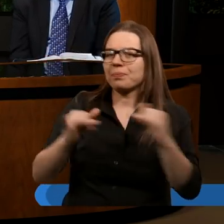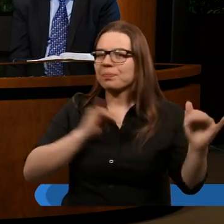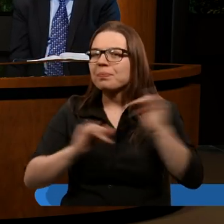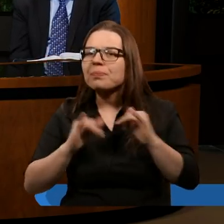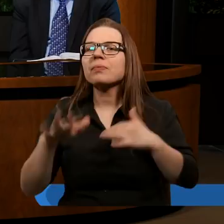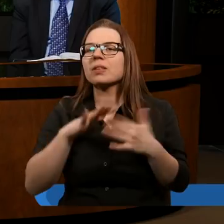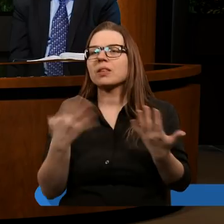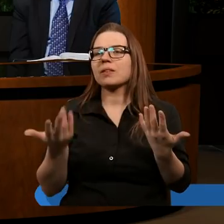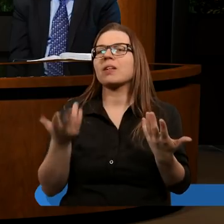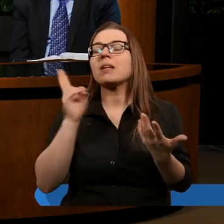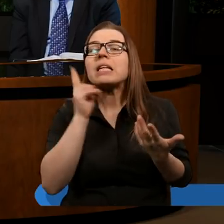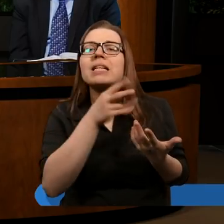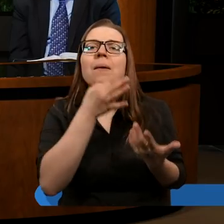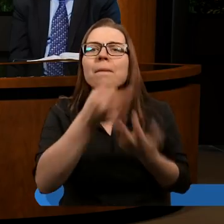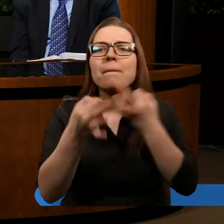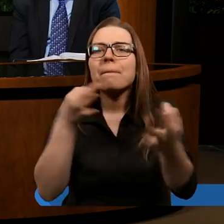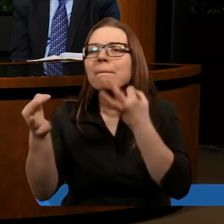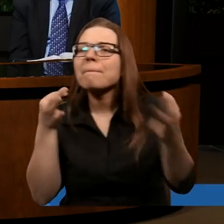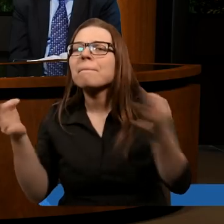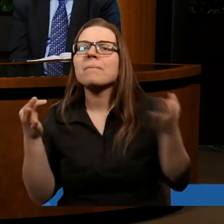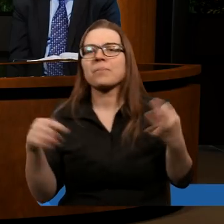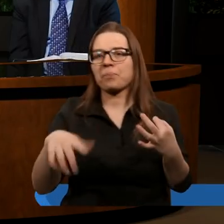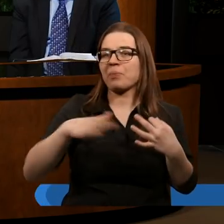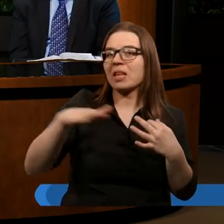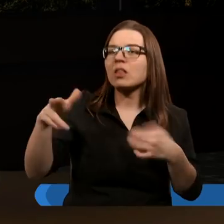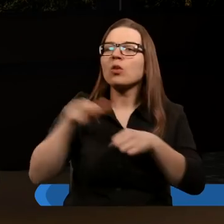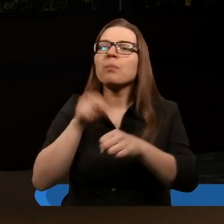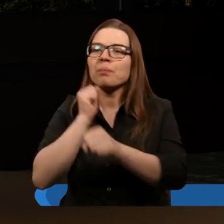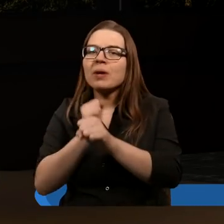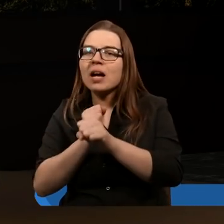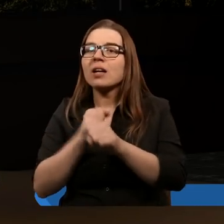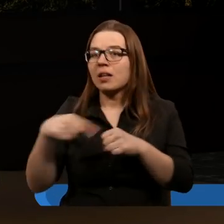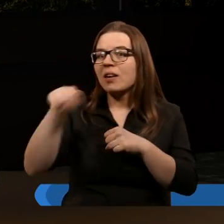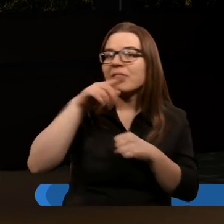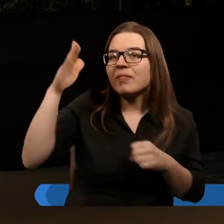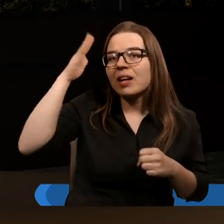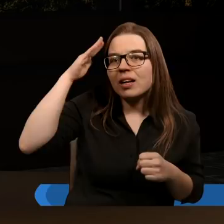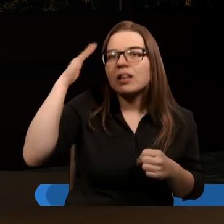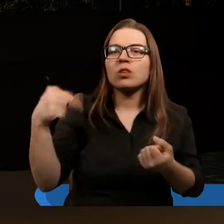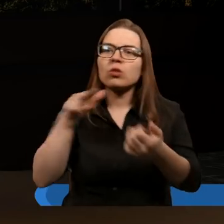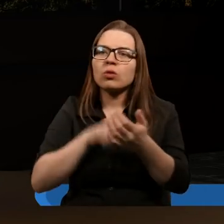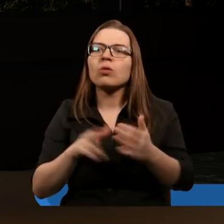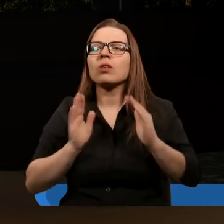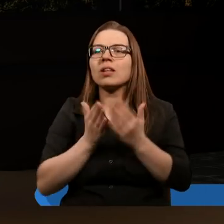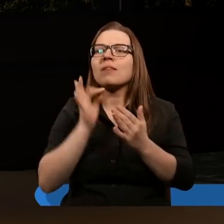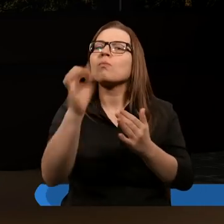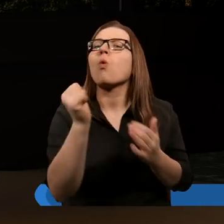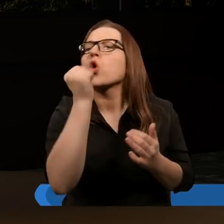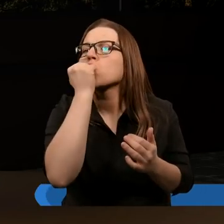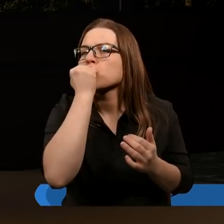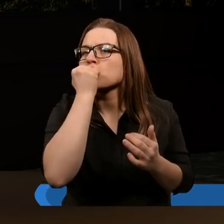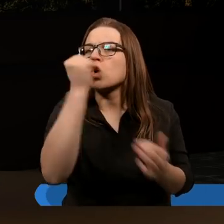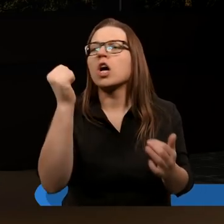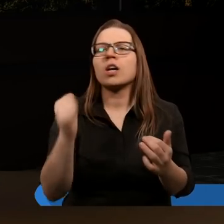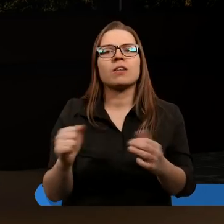i kogokolwiek się zapytam już z tych dzieci, z którymi pracuję, czy wiecie, która księga jest moją księgą ulubioną?